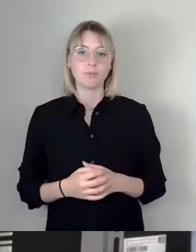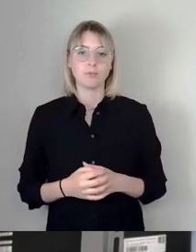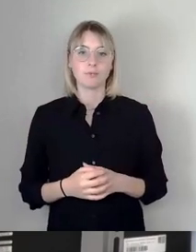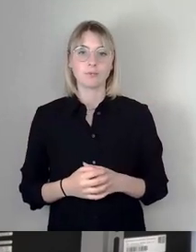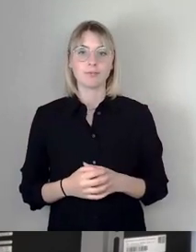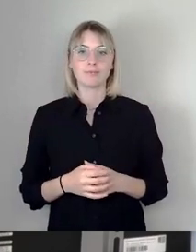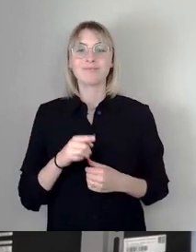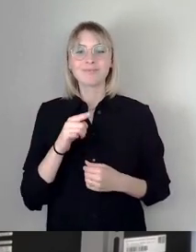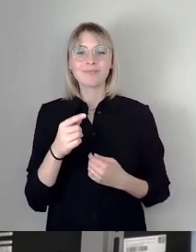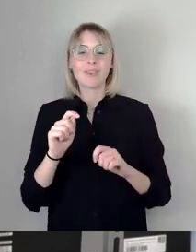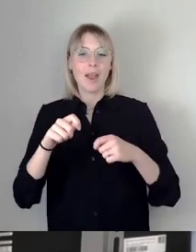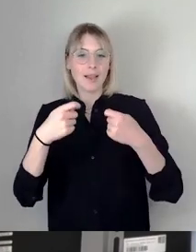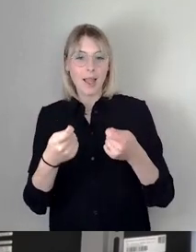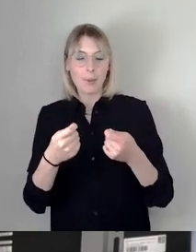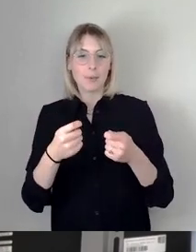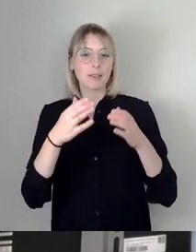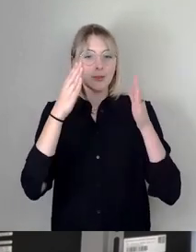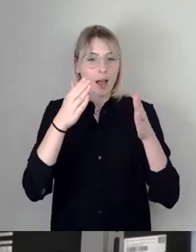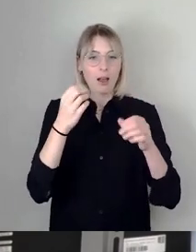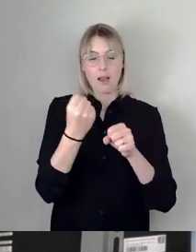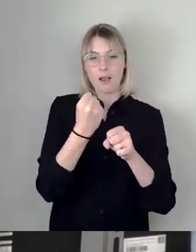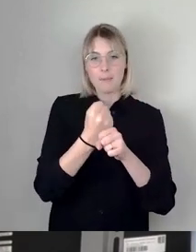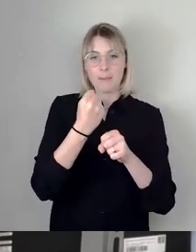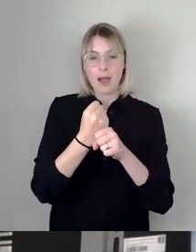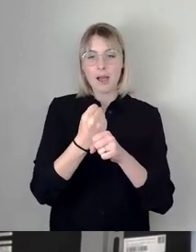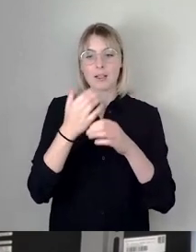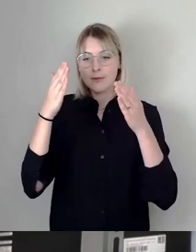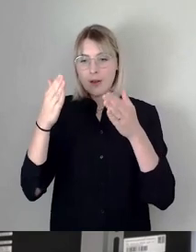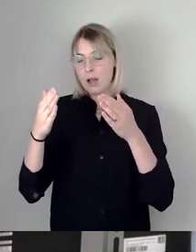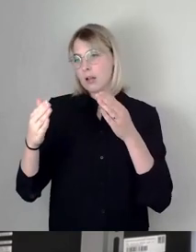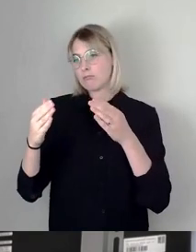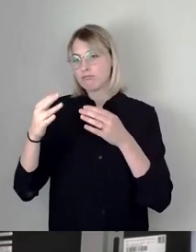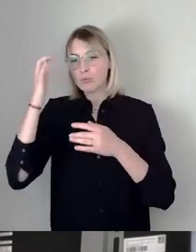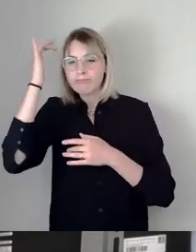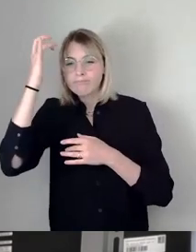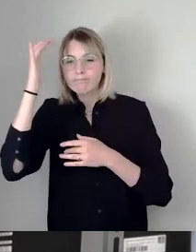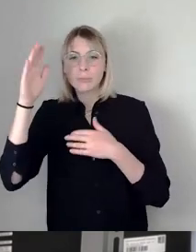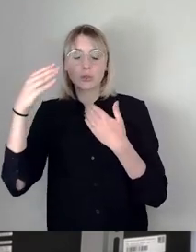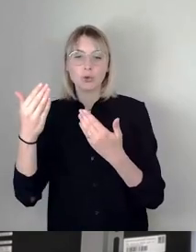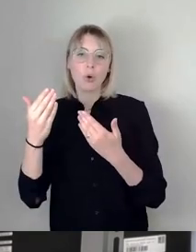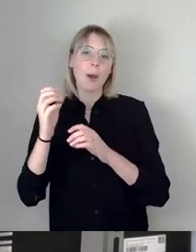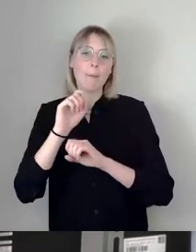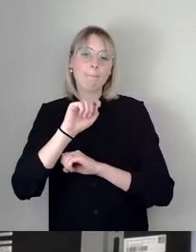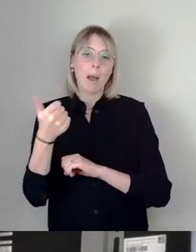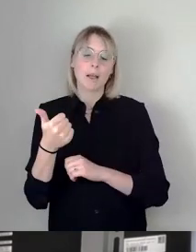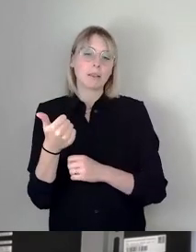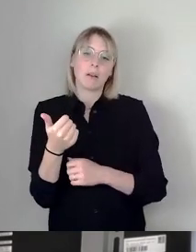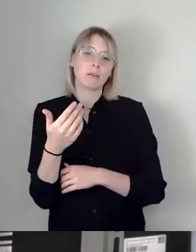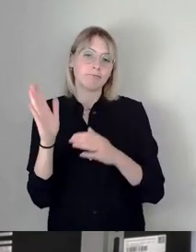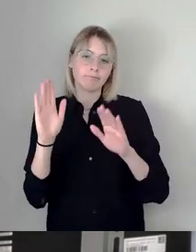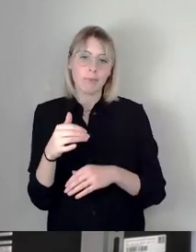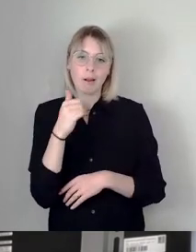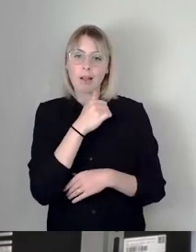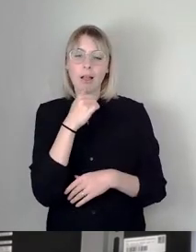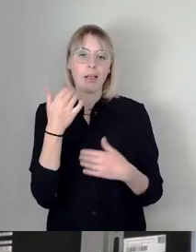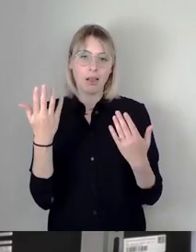Arbeit und sachlicher Auseinandersetzung ist aber leider oft zu unspektakulär, um eine breite Wahrnehmung